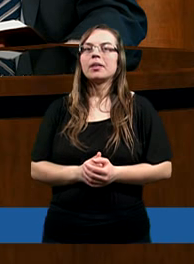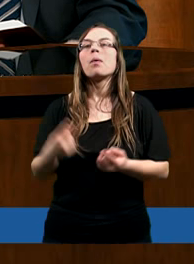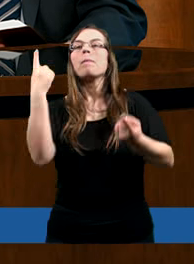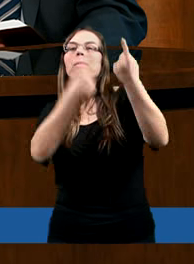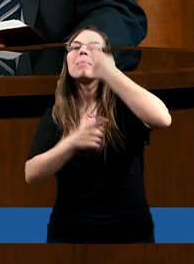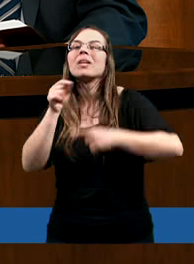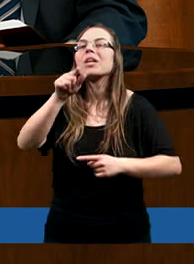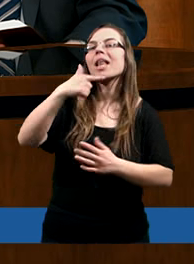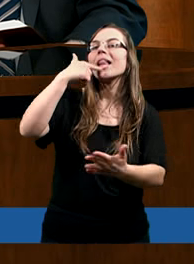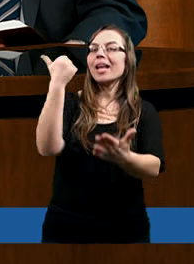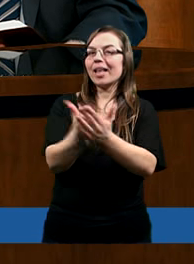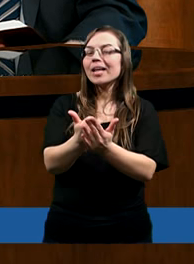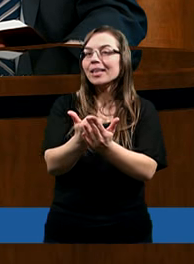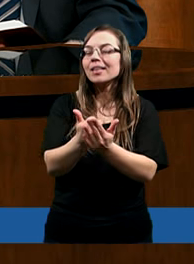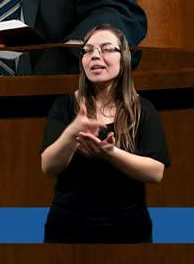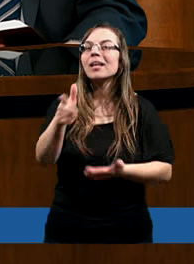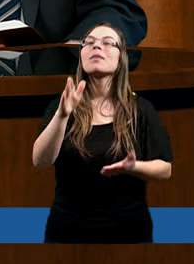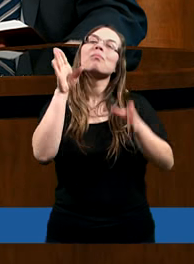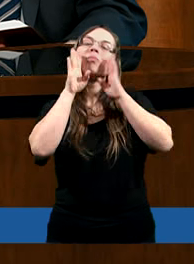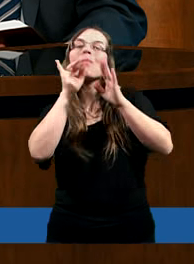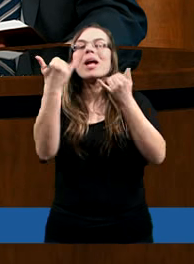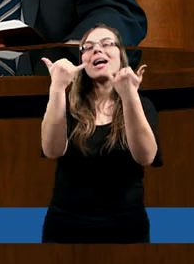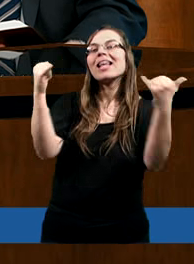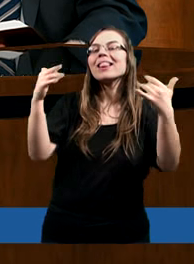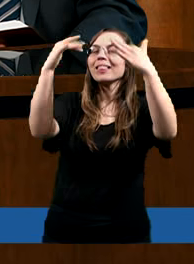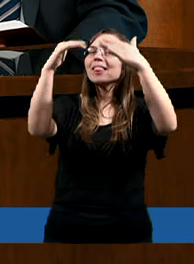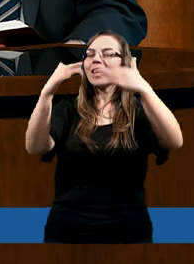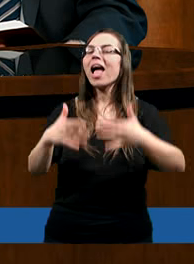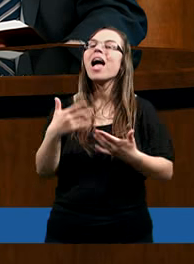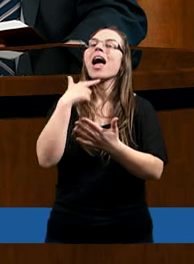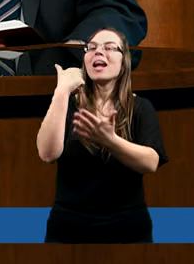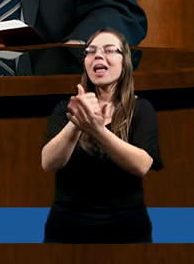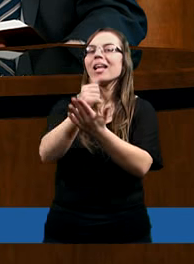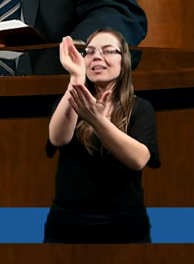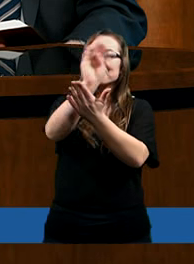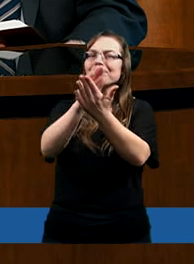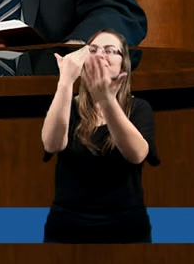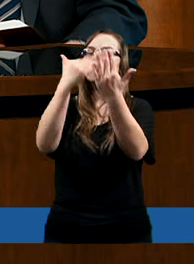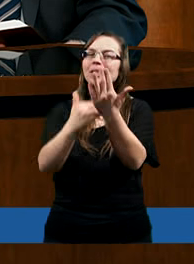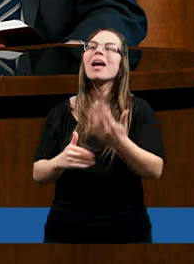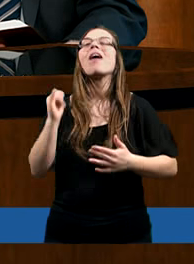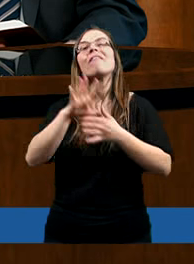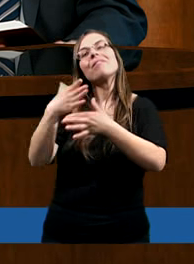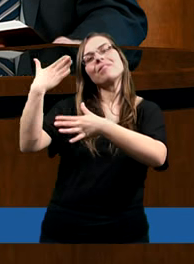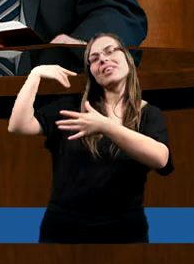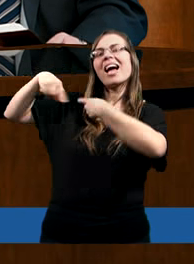Myślę, że ten list, podobnie jak wszystkie listy pisane, obojętnie w jakiej epoce,